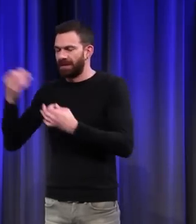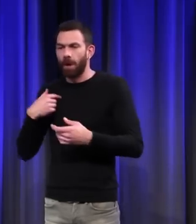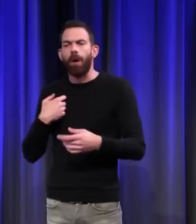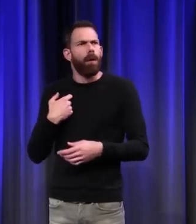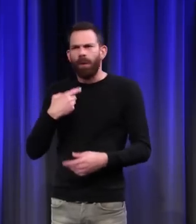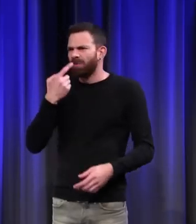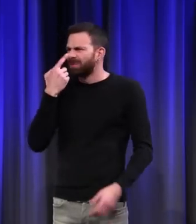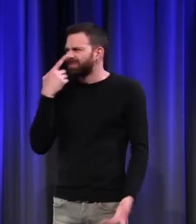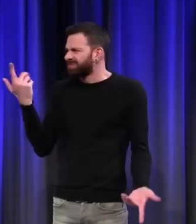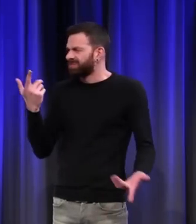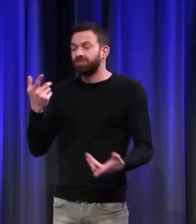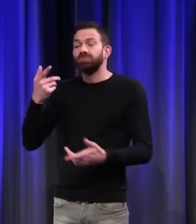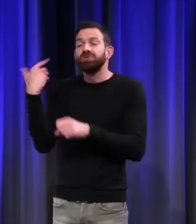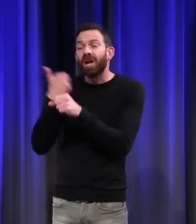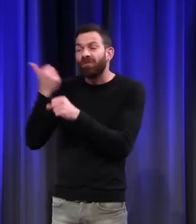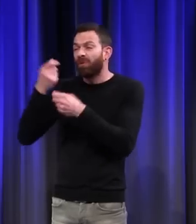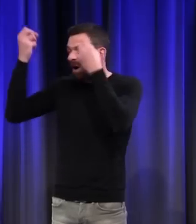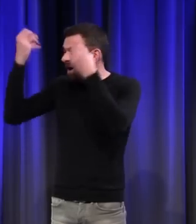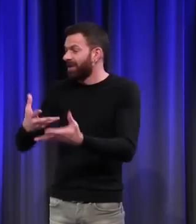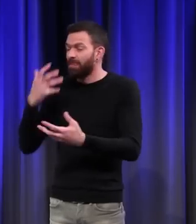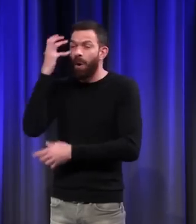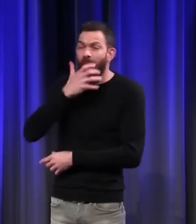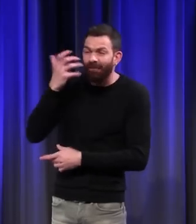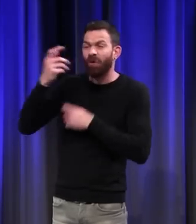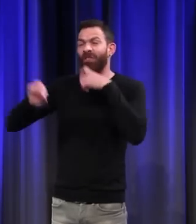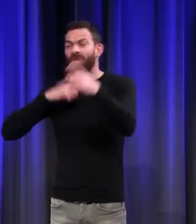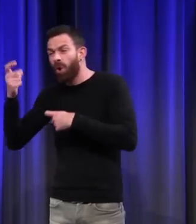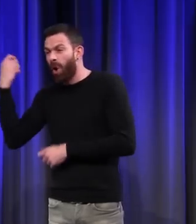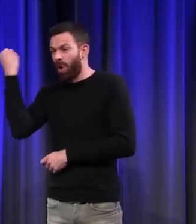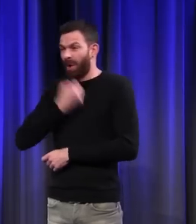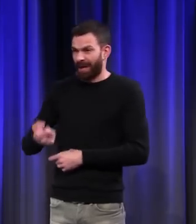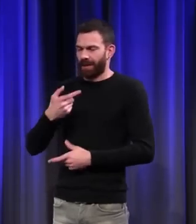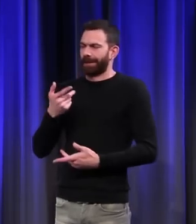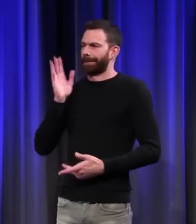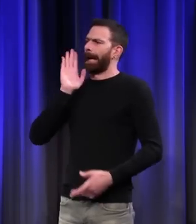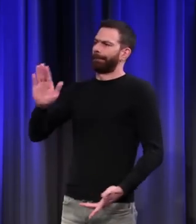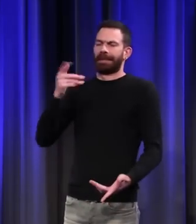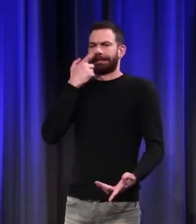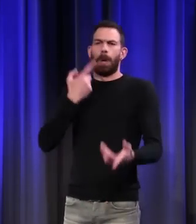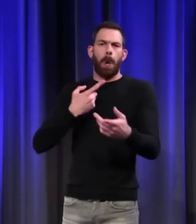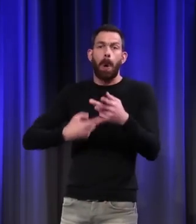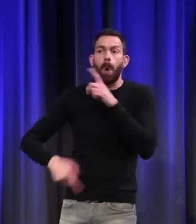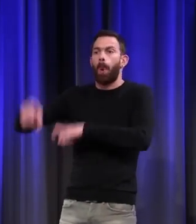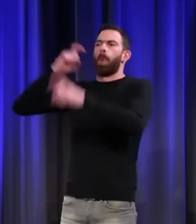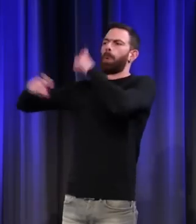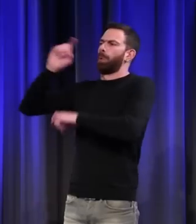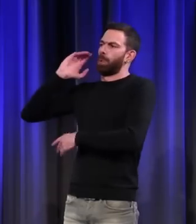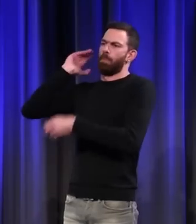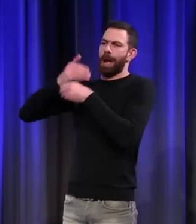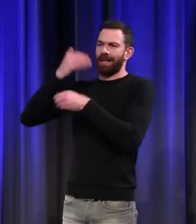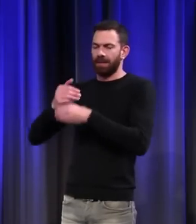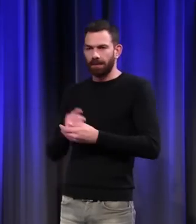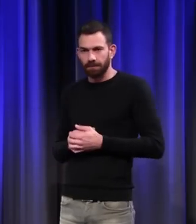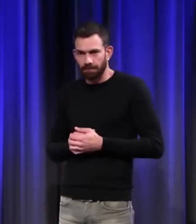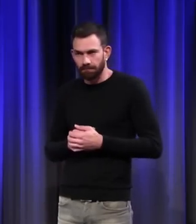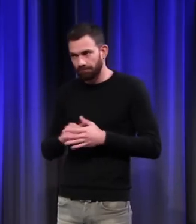y a une catastrophe épouvantable, des violences, des crimes, etc. Or, les historiens de l